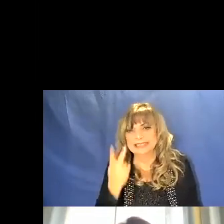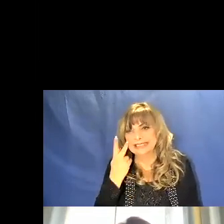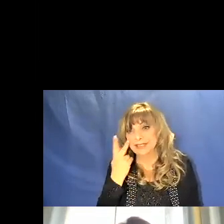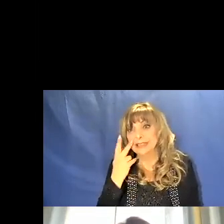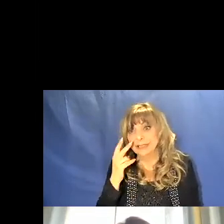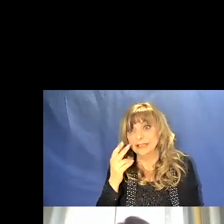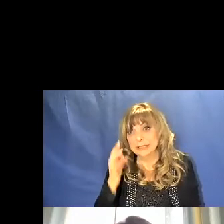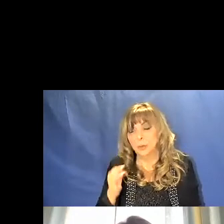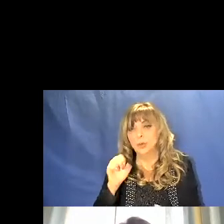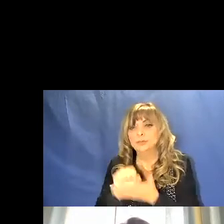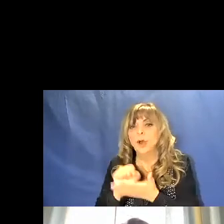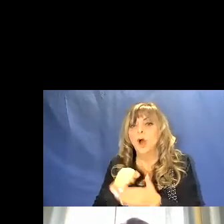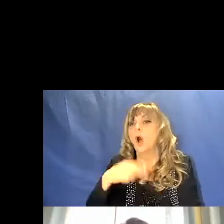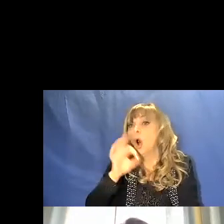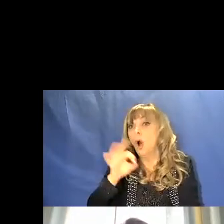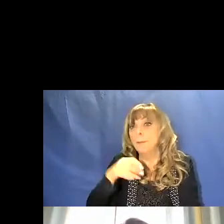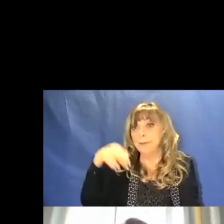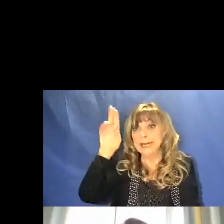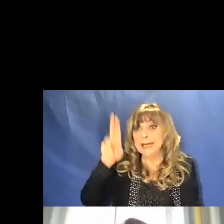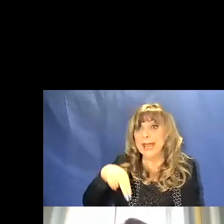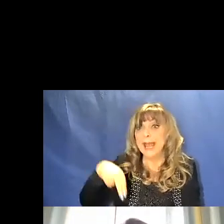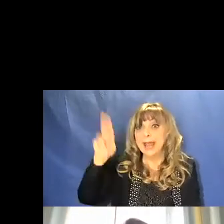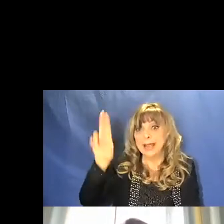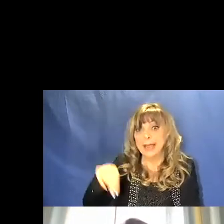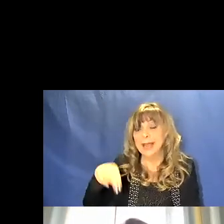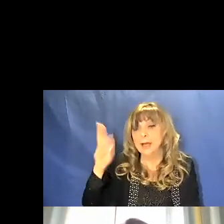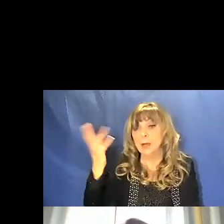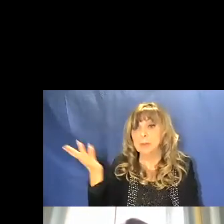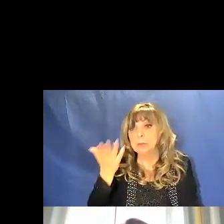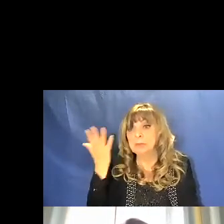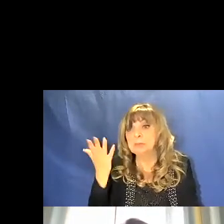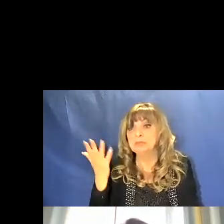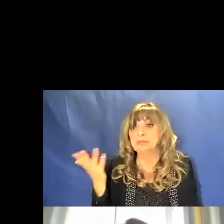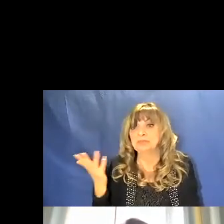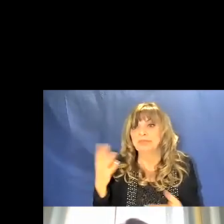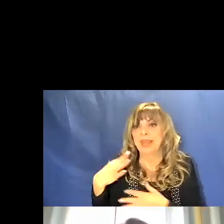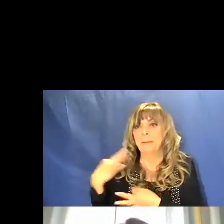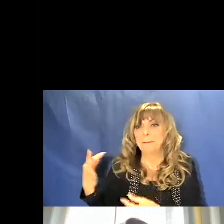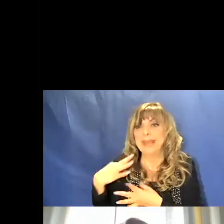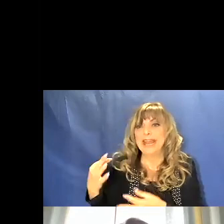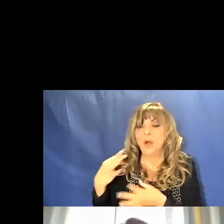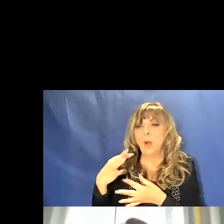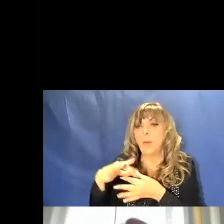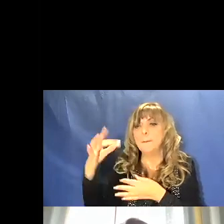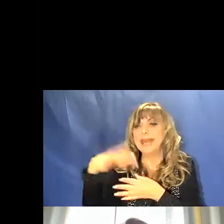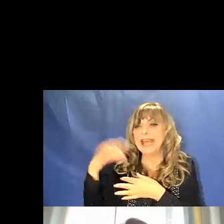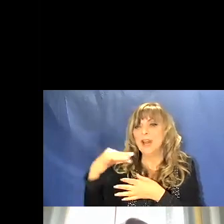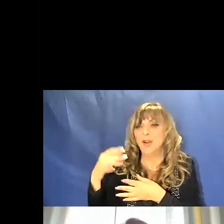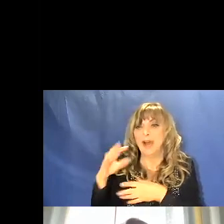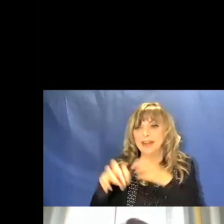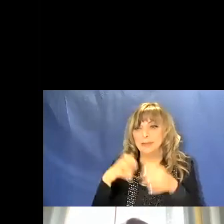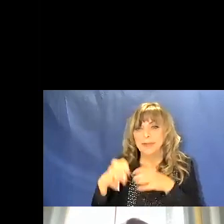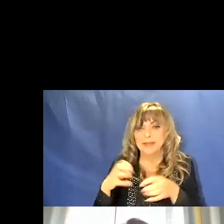con un pennello che possiamo immaginarci ricavato dal pelame degli animali con un